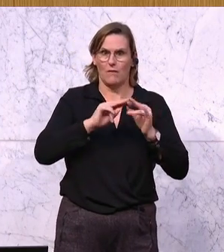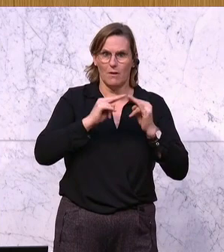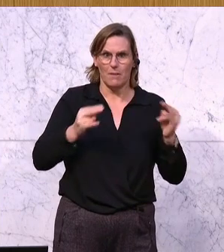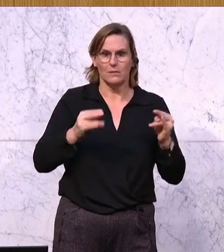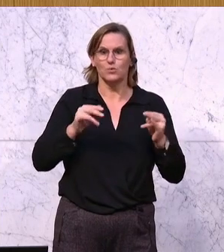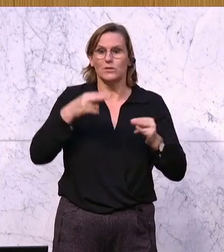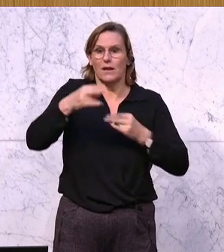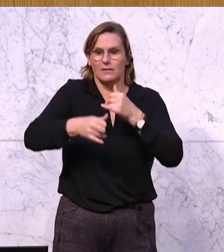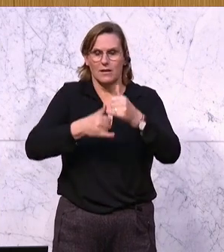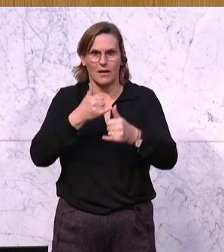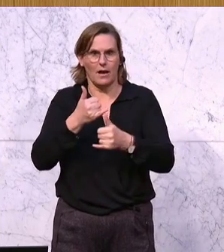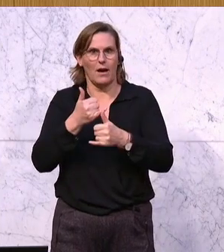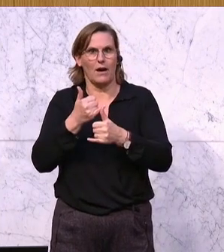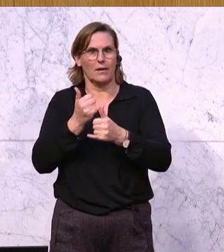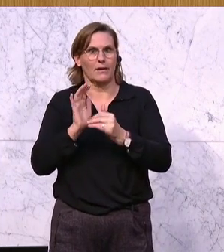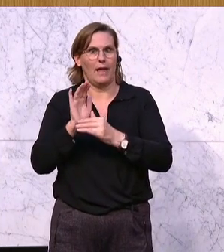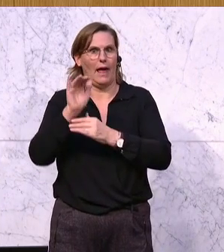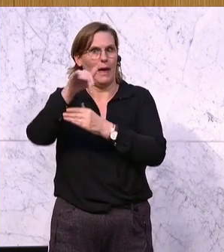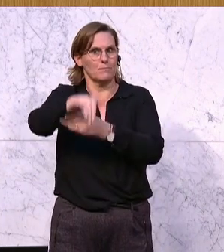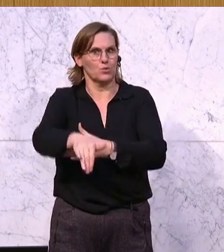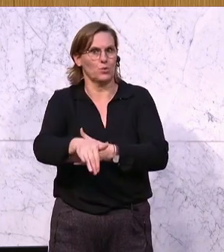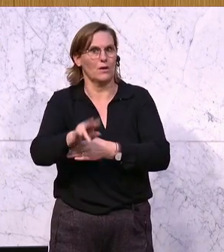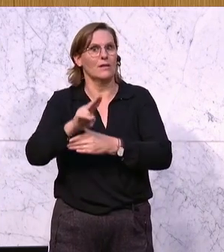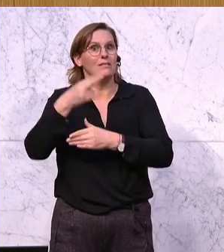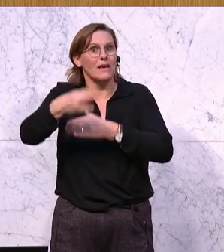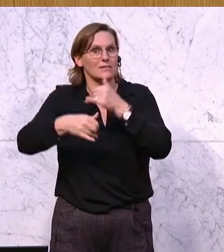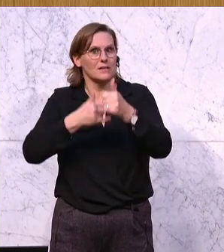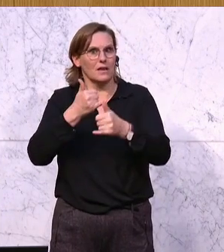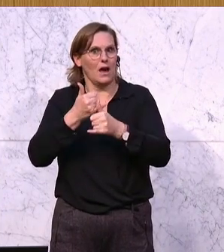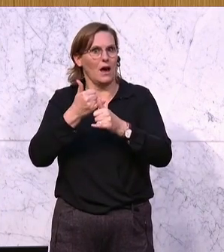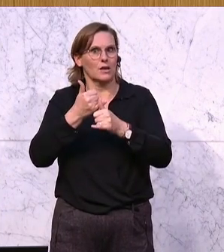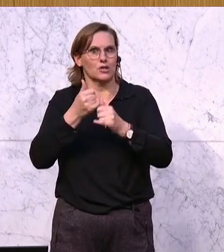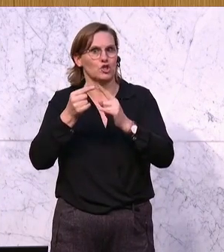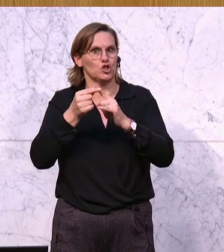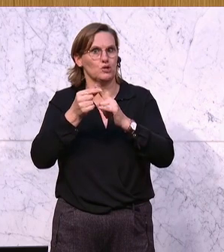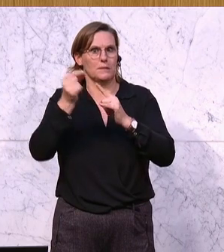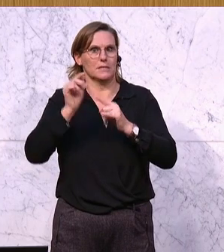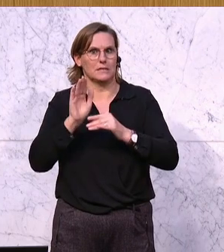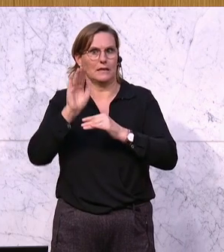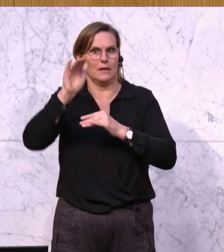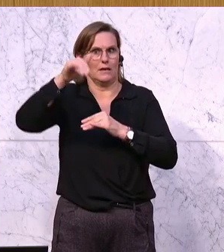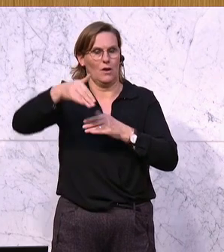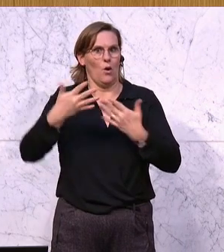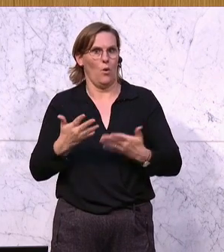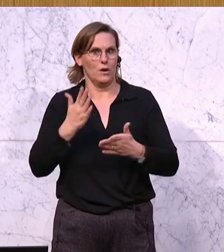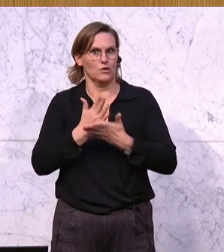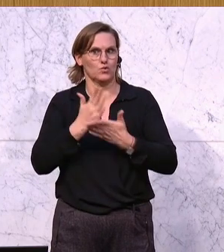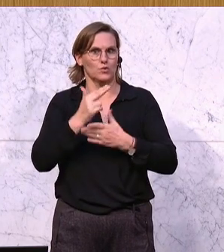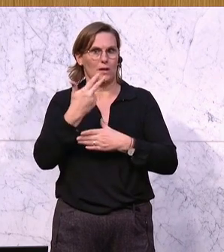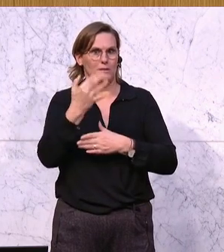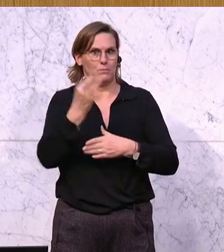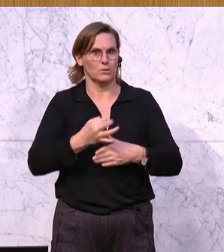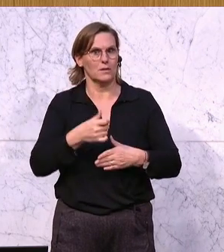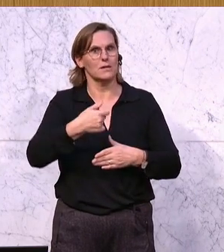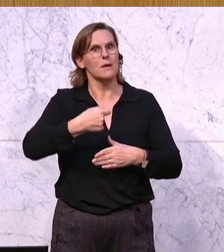nächstes Jahr ist der Einbruch, ist die Spitze erreicht. Heuer sind bereits 30 Prozent der Bauwirtschaft